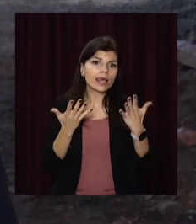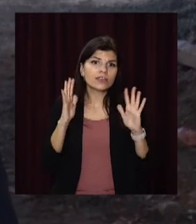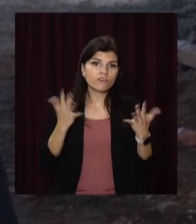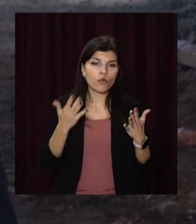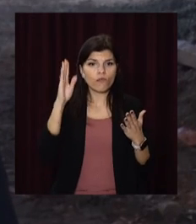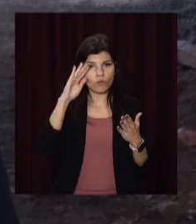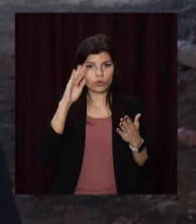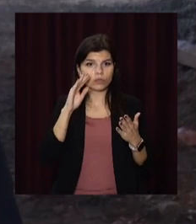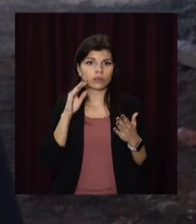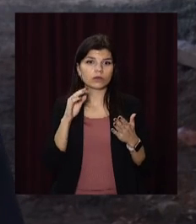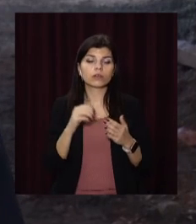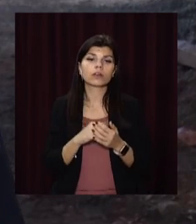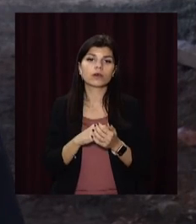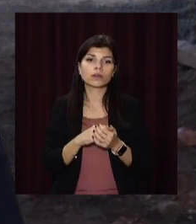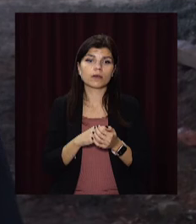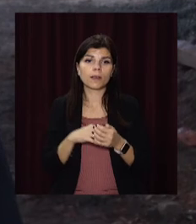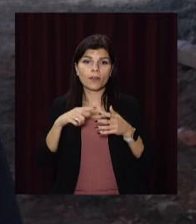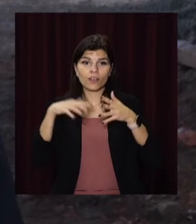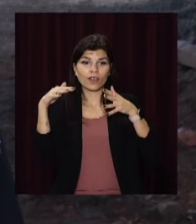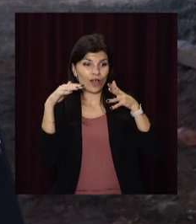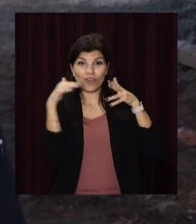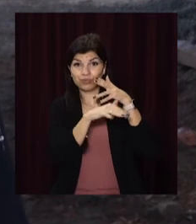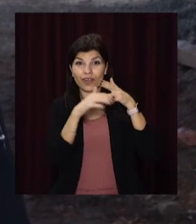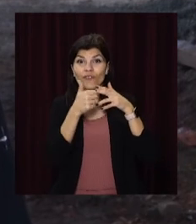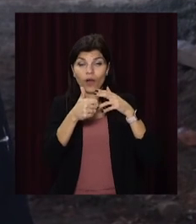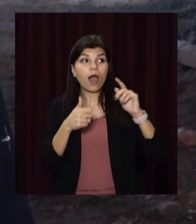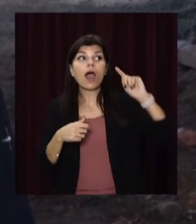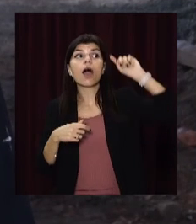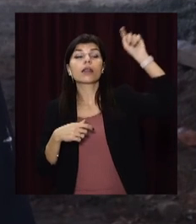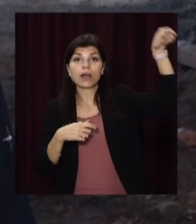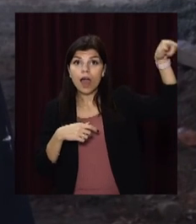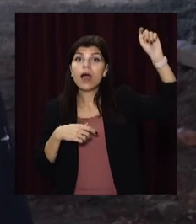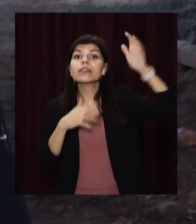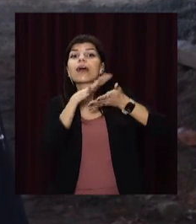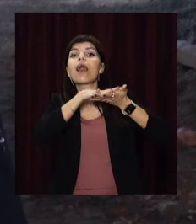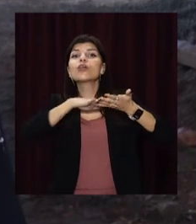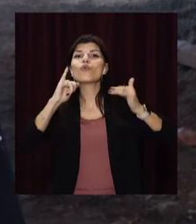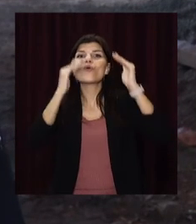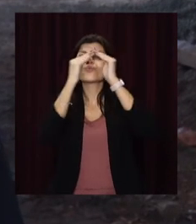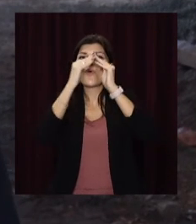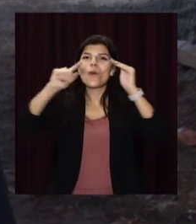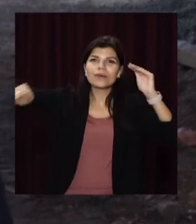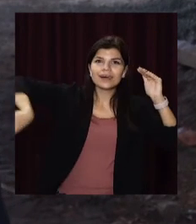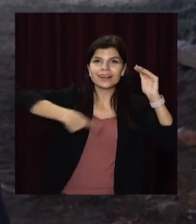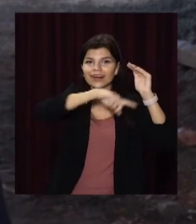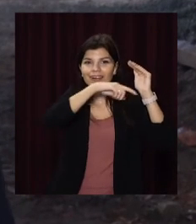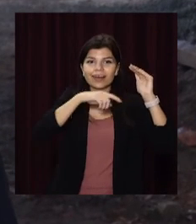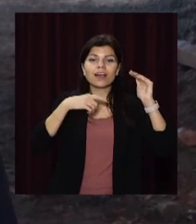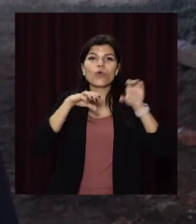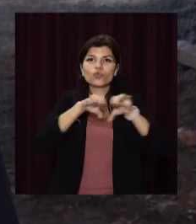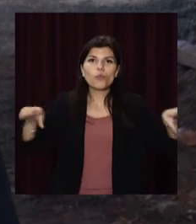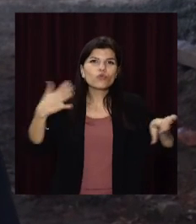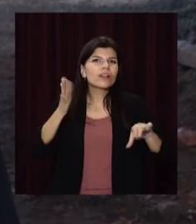сіті, відбувається так називаємо вторичне загрізнення. Поскольку труби уложені достатньо давно,